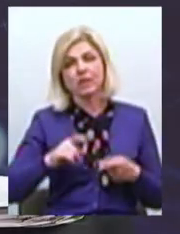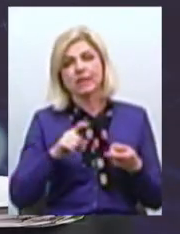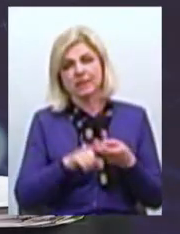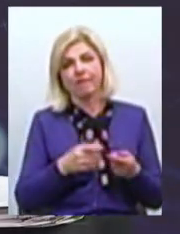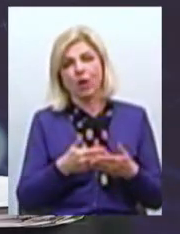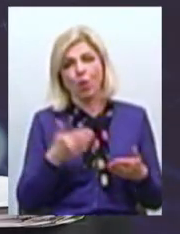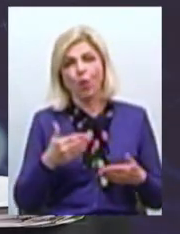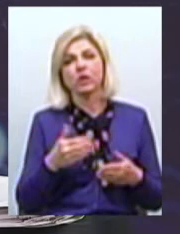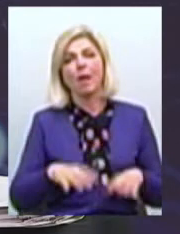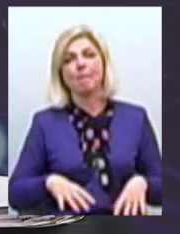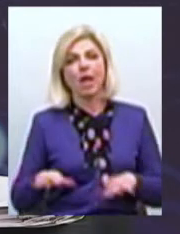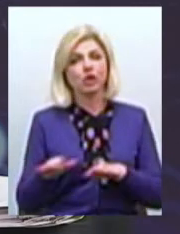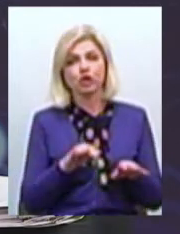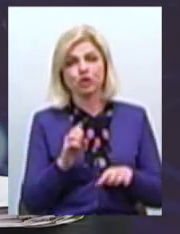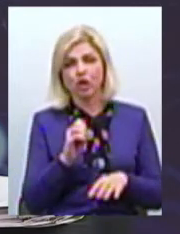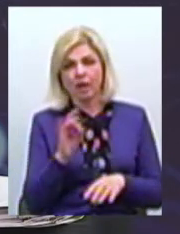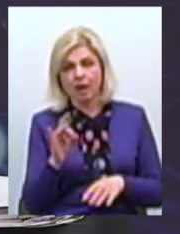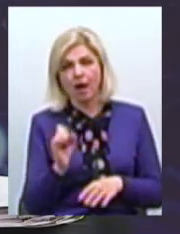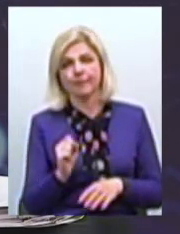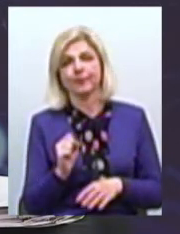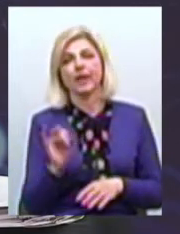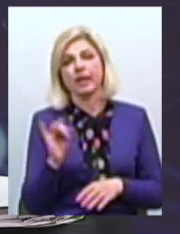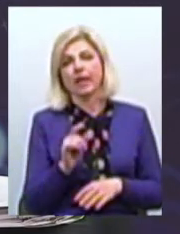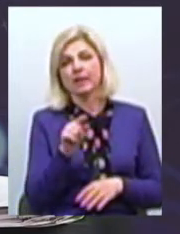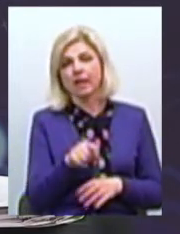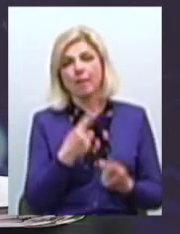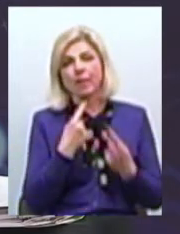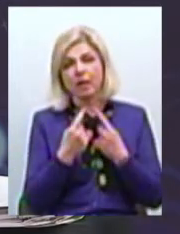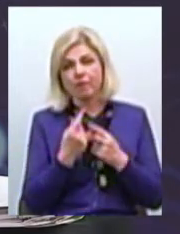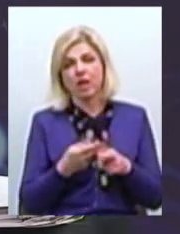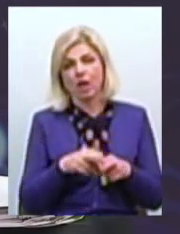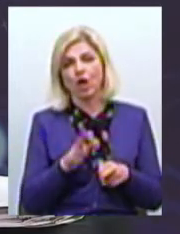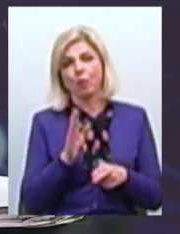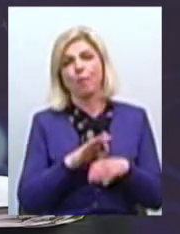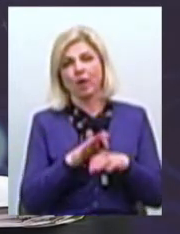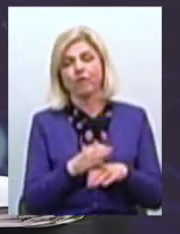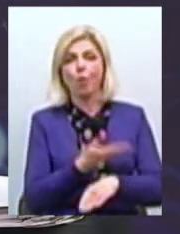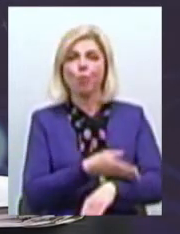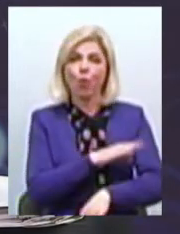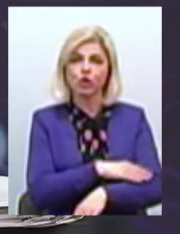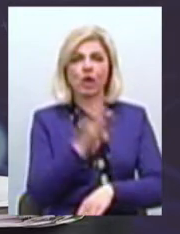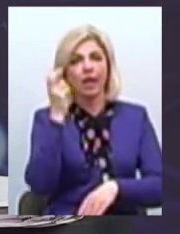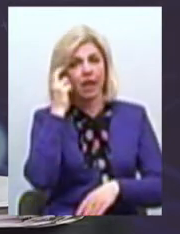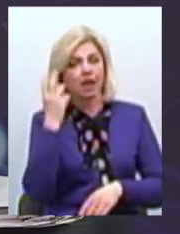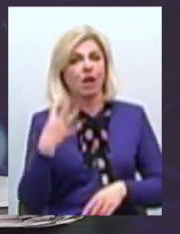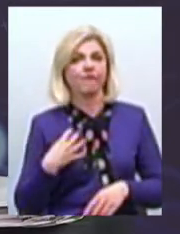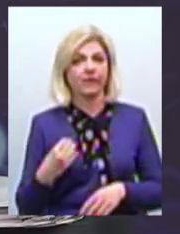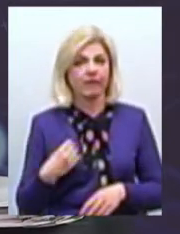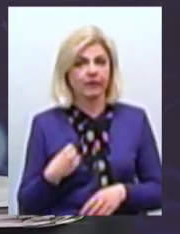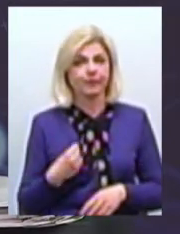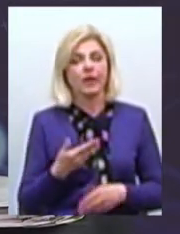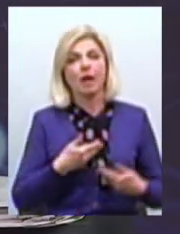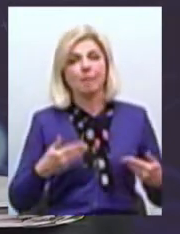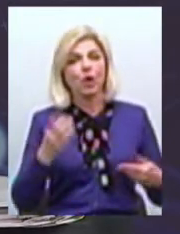менеджера і від тих перемог, які він буде проводити Це Польща, Київ, Львів Тобто, ми